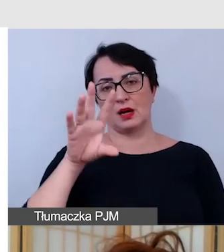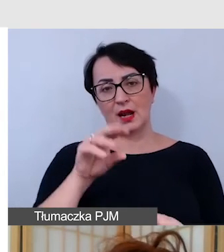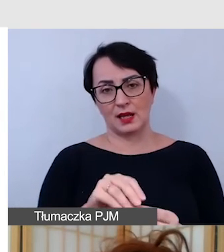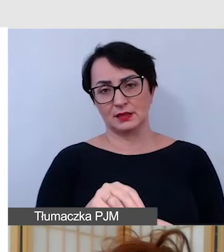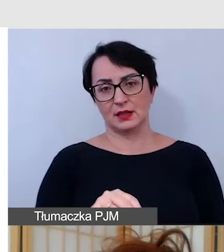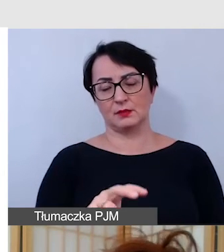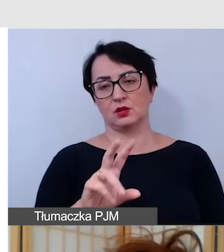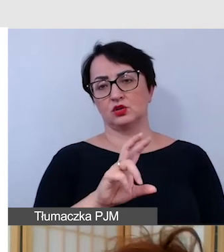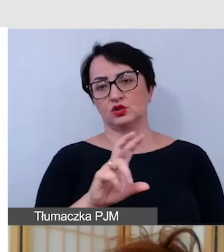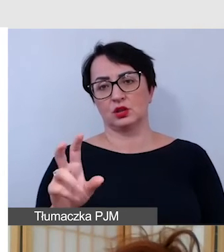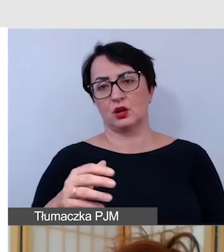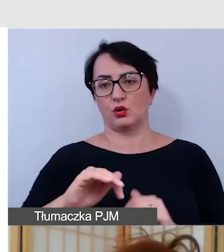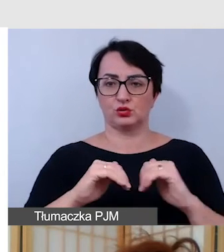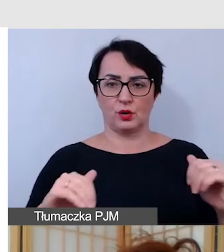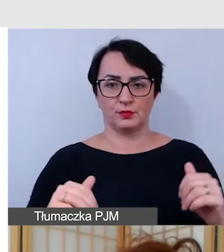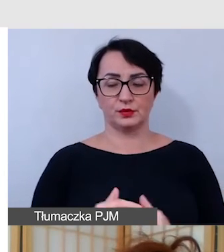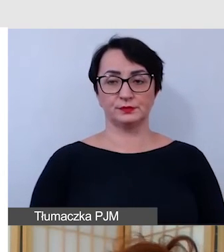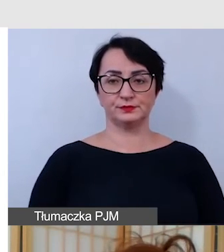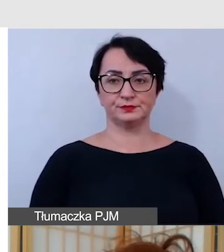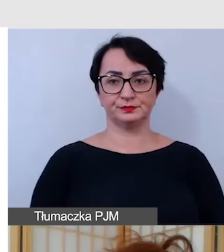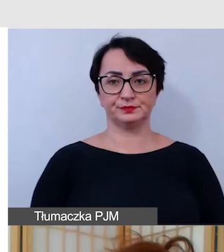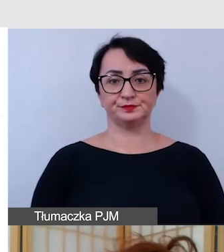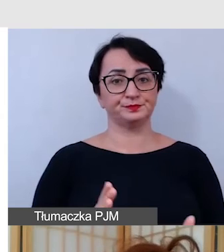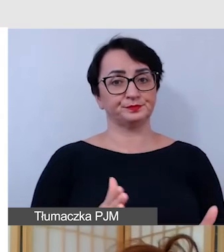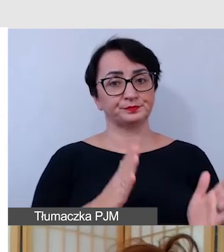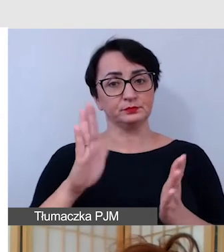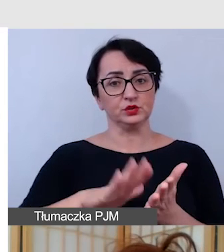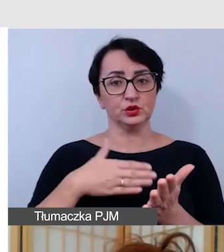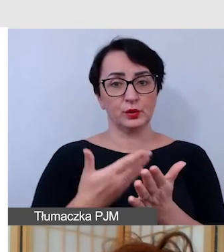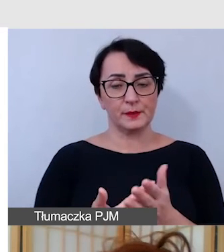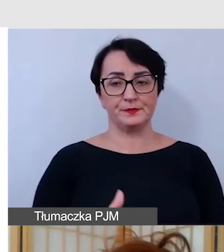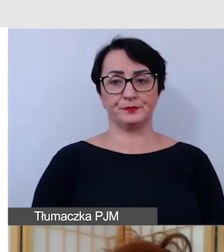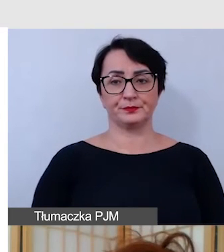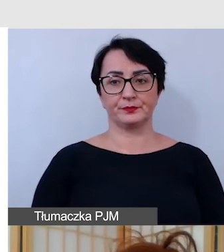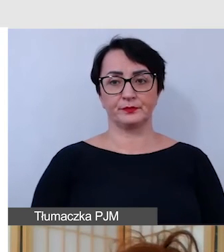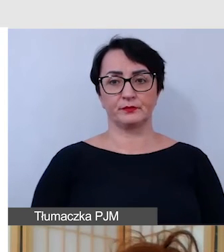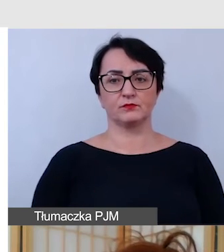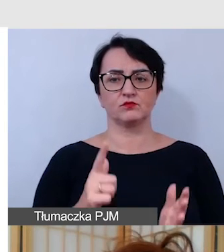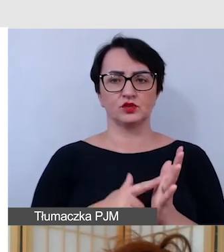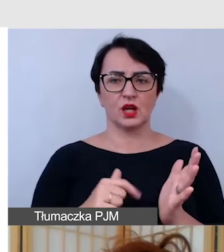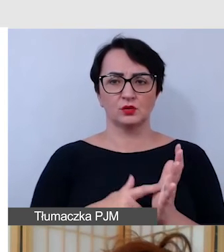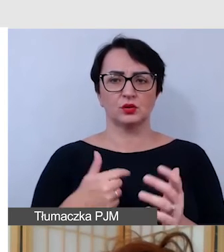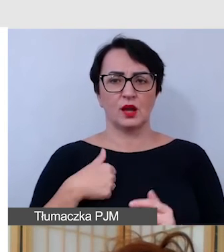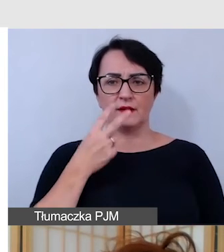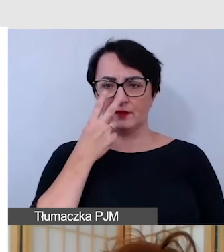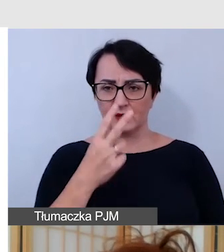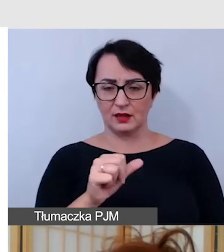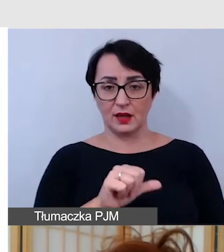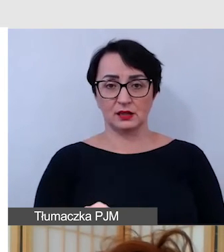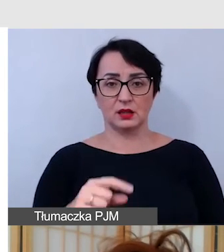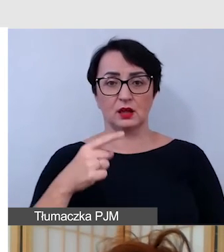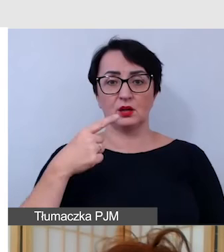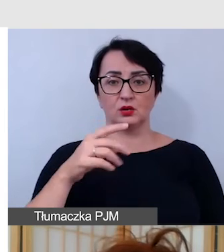forma właśnie hiperłącza czy osobno. Kolejny przykład to niejednokrotnie spotykam się też z tym, że oprócz podania